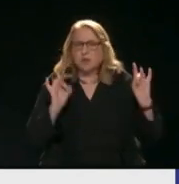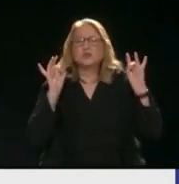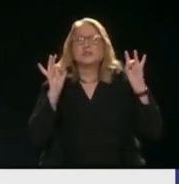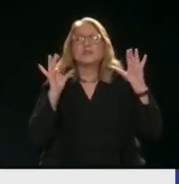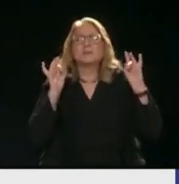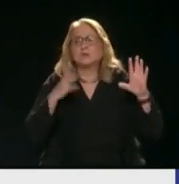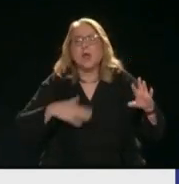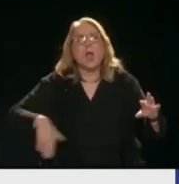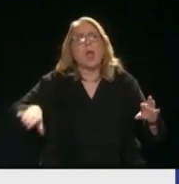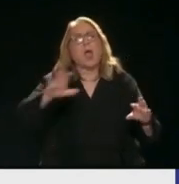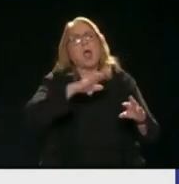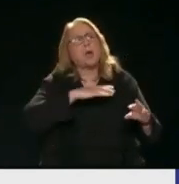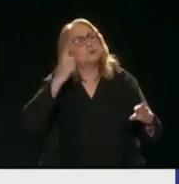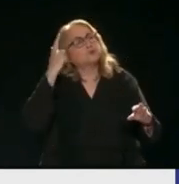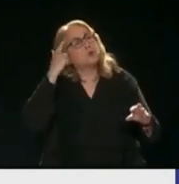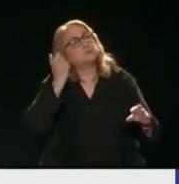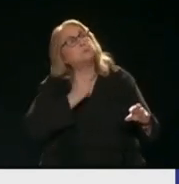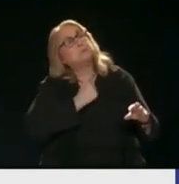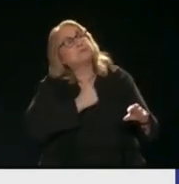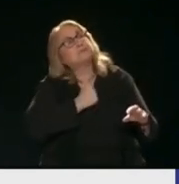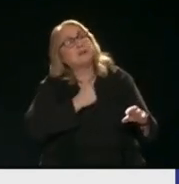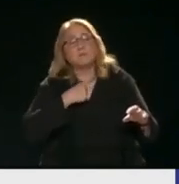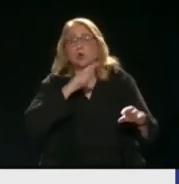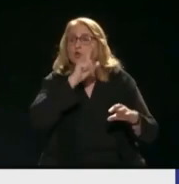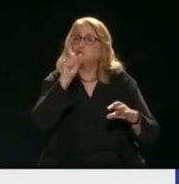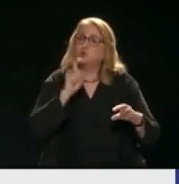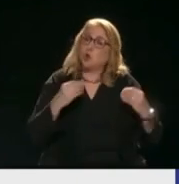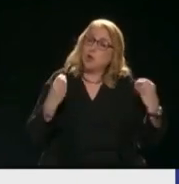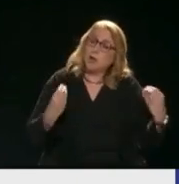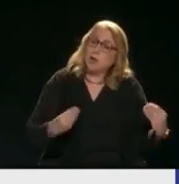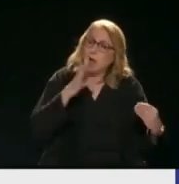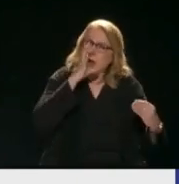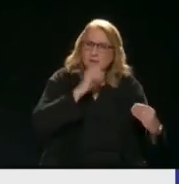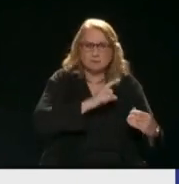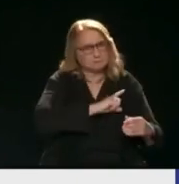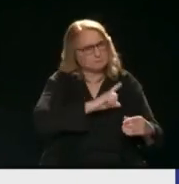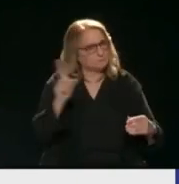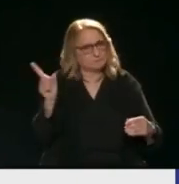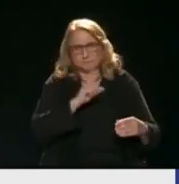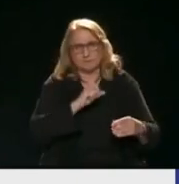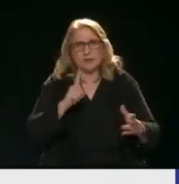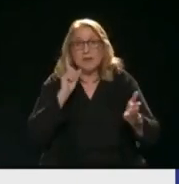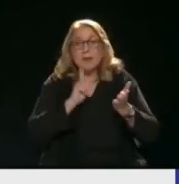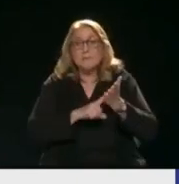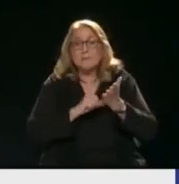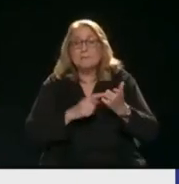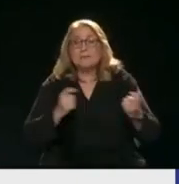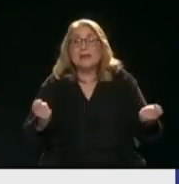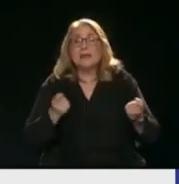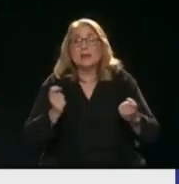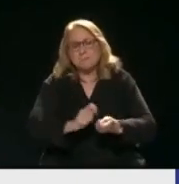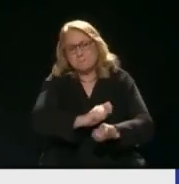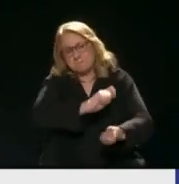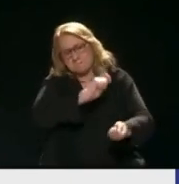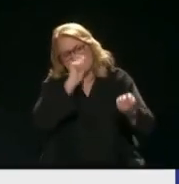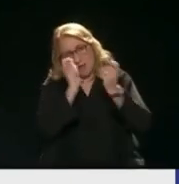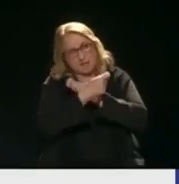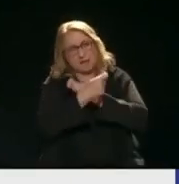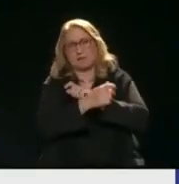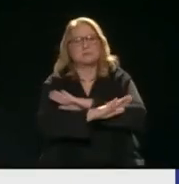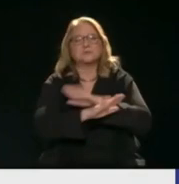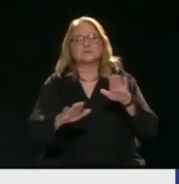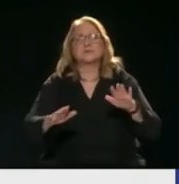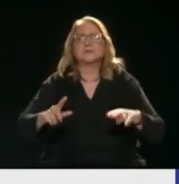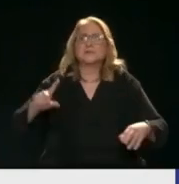συζητήσουμε λοιπόν για μια μεταρρυθμίση Ναι πρέπει να γίνει μια ολοκληρωτική μεταρρυθμίση Σε όλη την οικονομία Η οικονομία δεν γίνει όπως